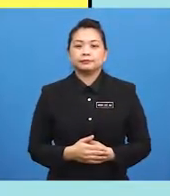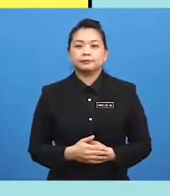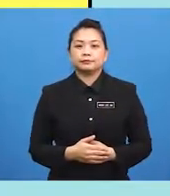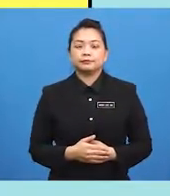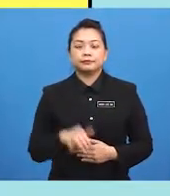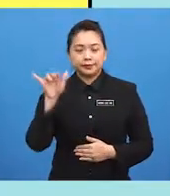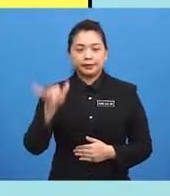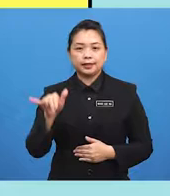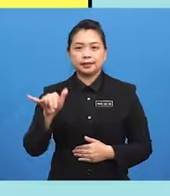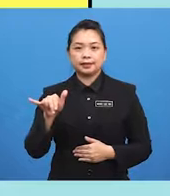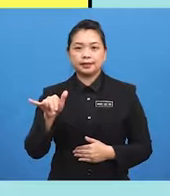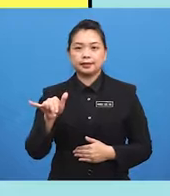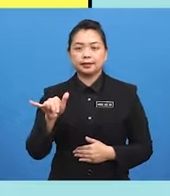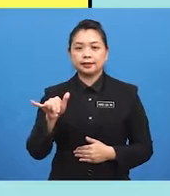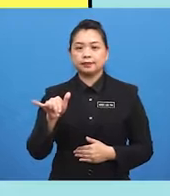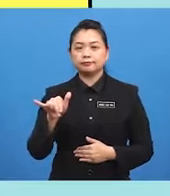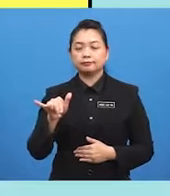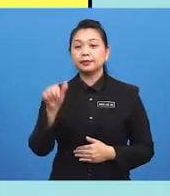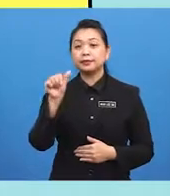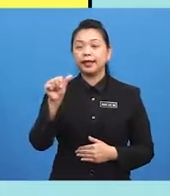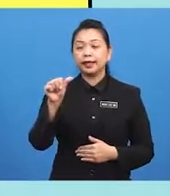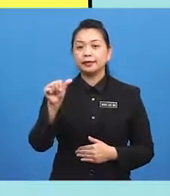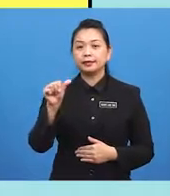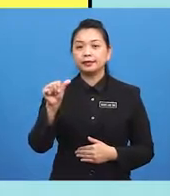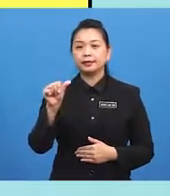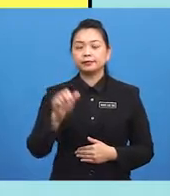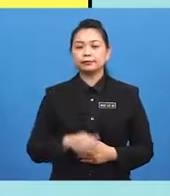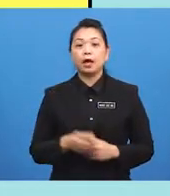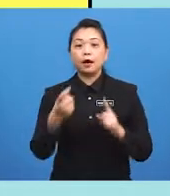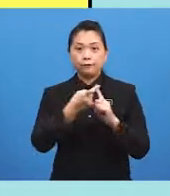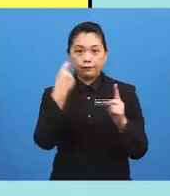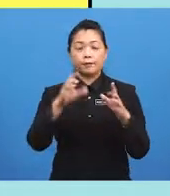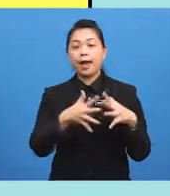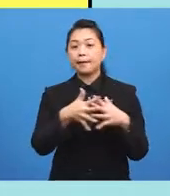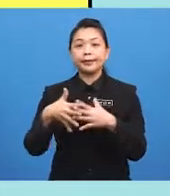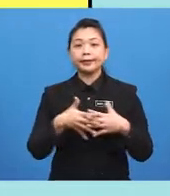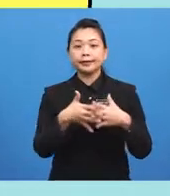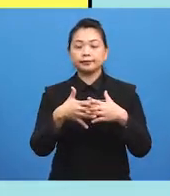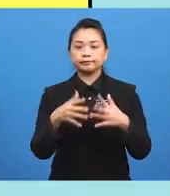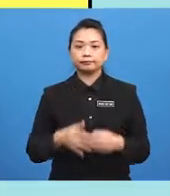Yes! This is a... ...lock cabin... ...from... ...America!